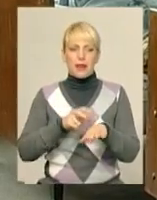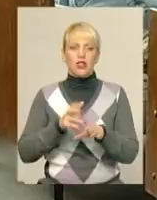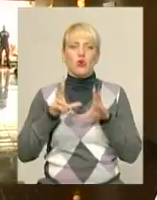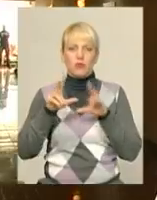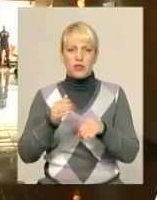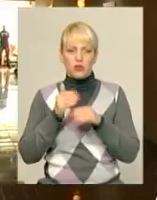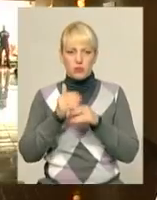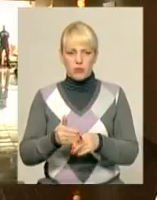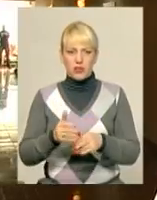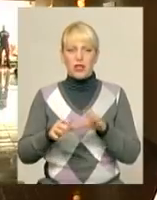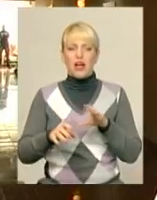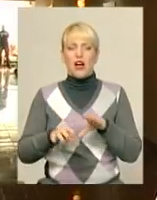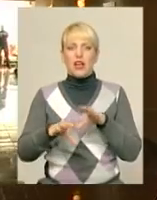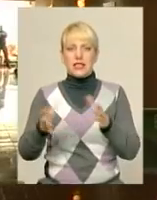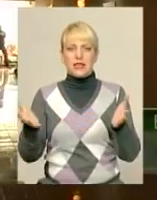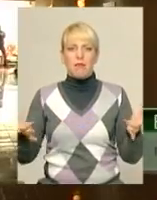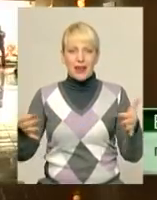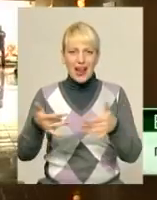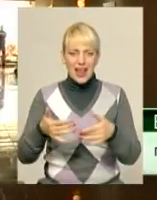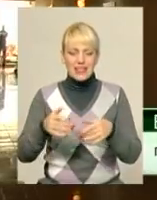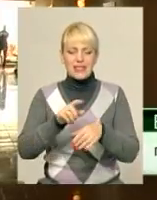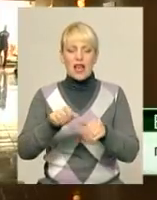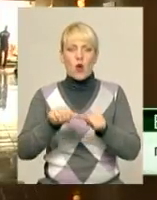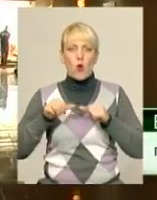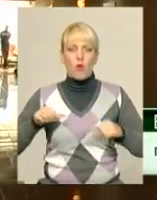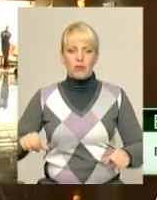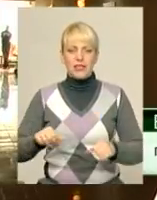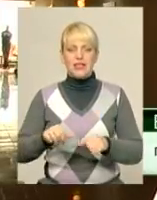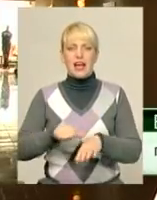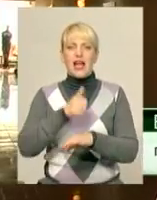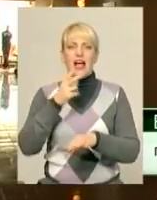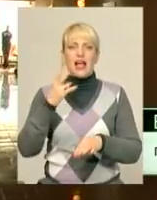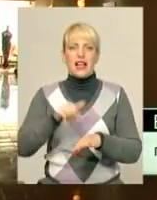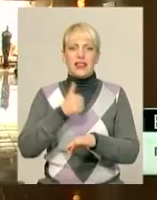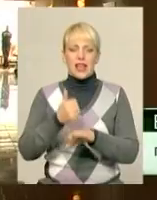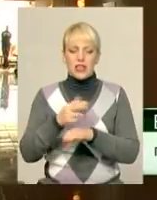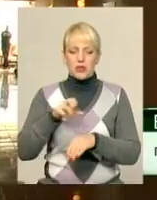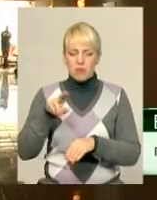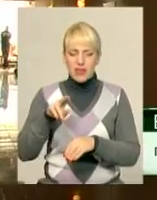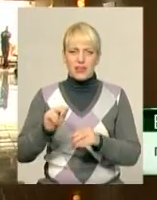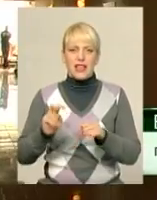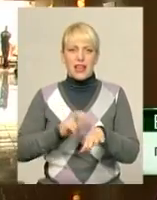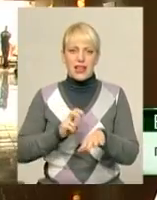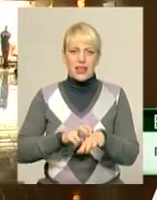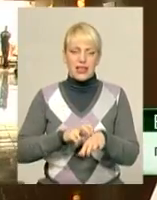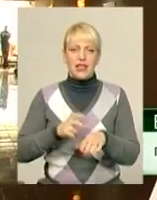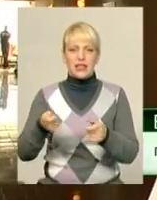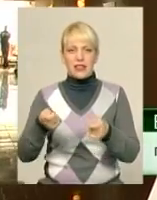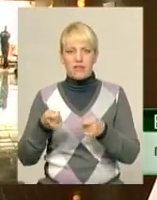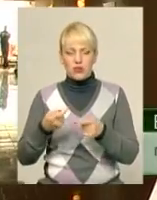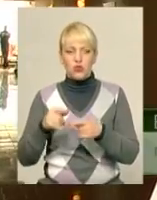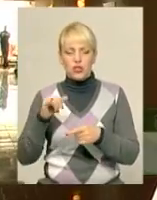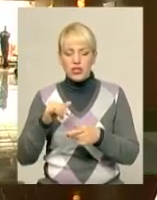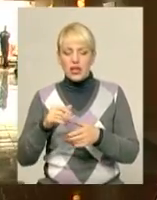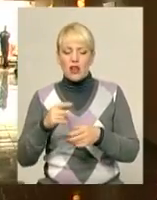допомогти. Збирається лікарська комісія у складі завідуючого відділення, начмеда лікуючого лікаря, і виноситься рішення про продовження